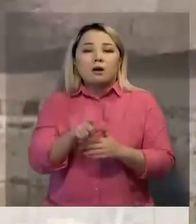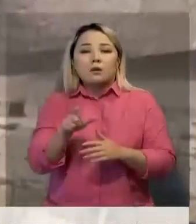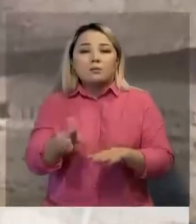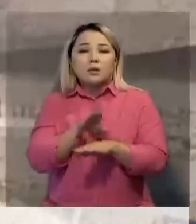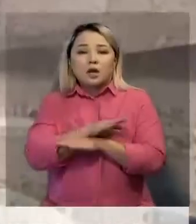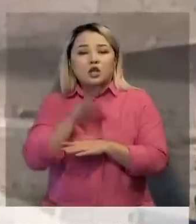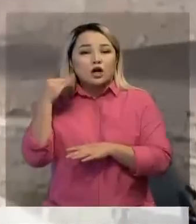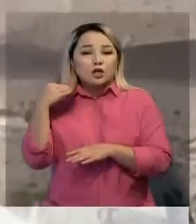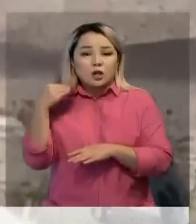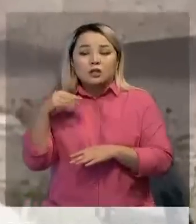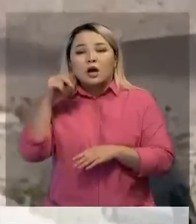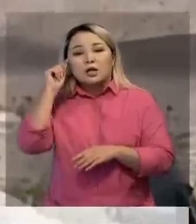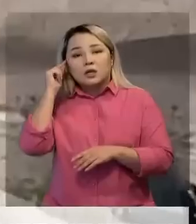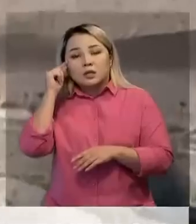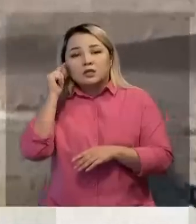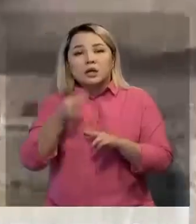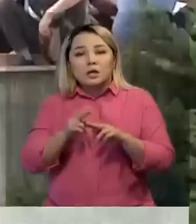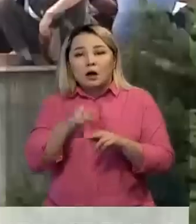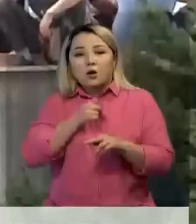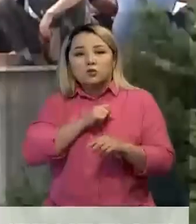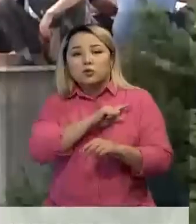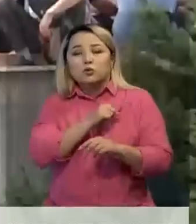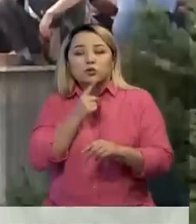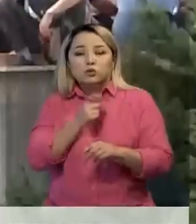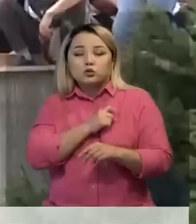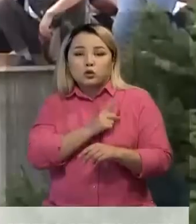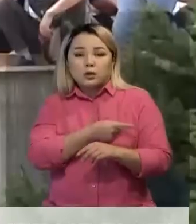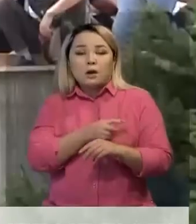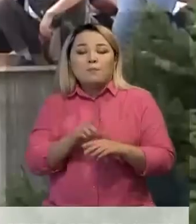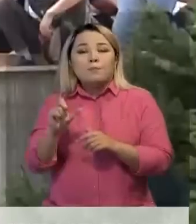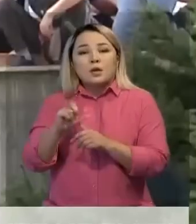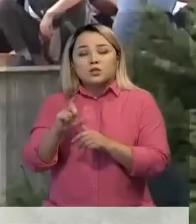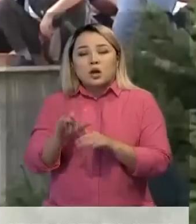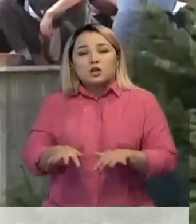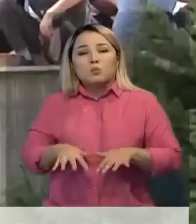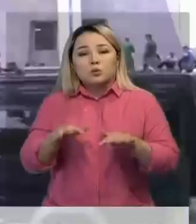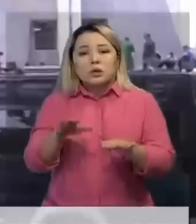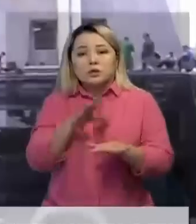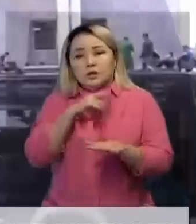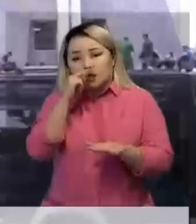тапты, Тәжігістан енді Қырғыстаның Қарулы күштері мешке шабыл жасат деп айыптап отыр.